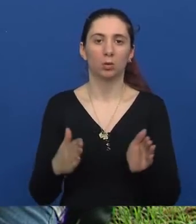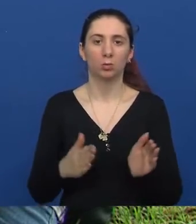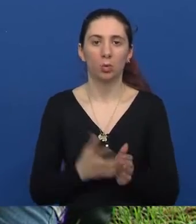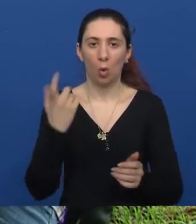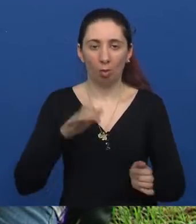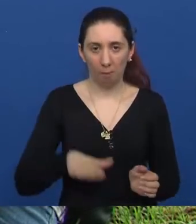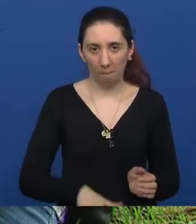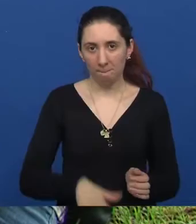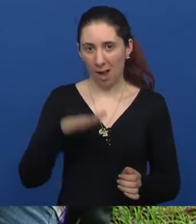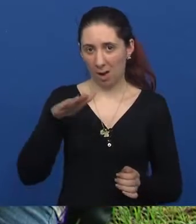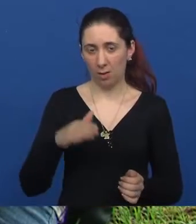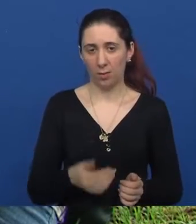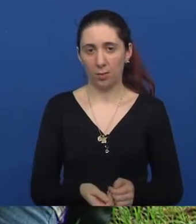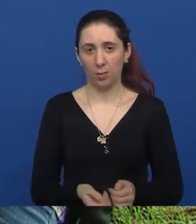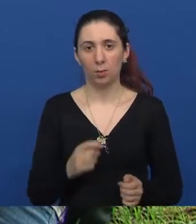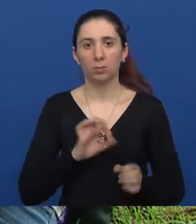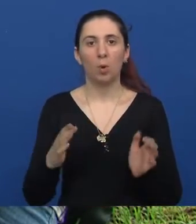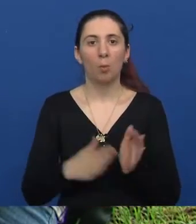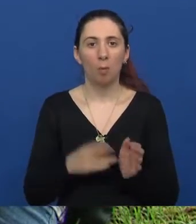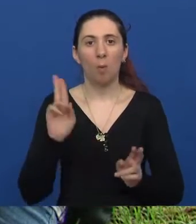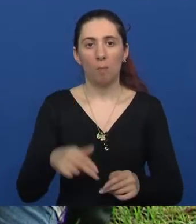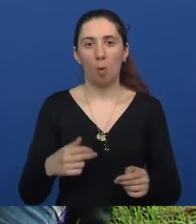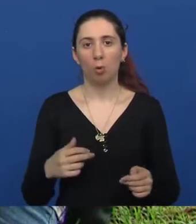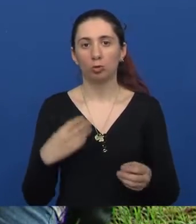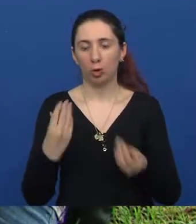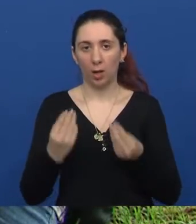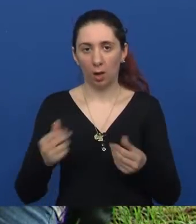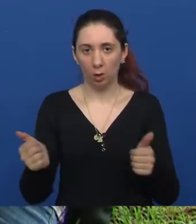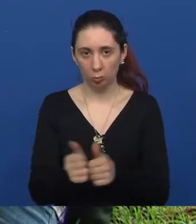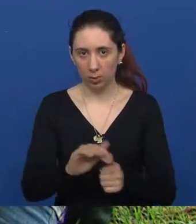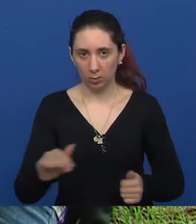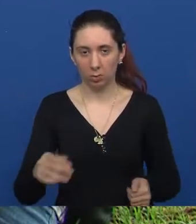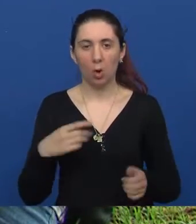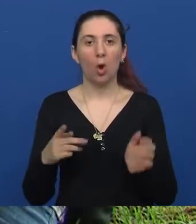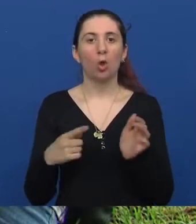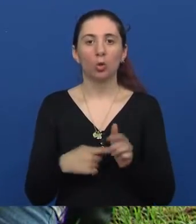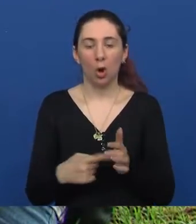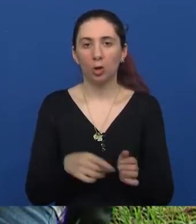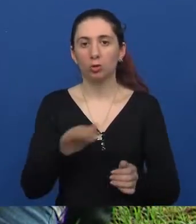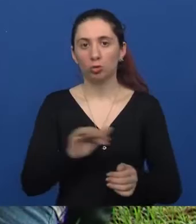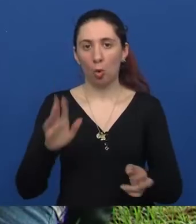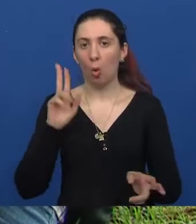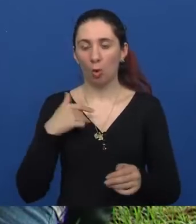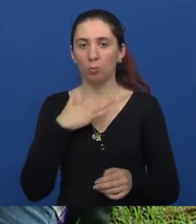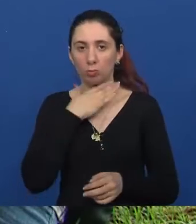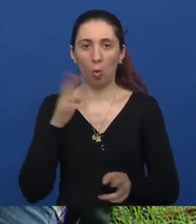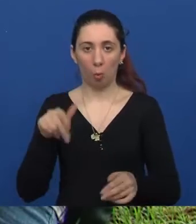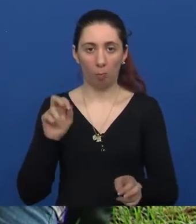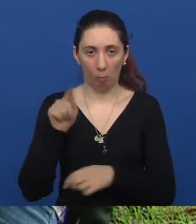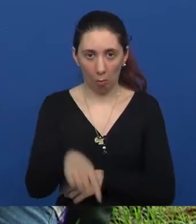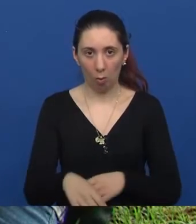od malih nogu. Znači, dokazuj da se možeš igrati s vršnjacima, dokazuj da možeš u školu, jer uvijek najdeš